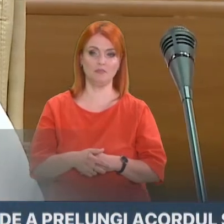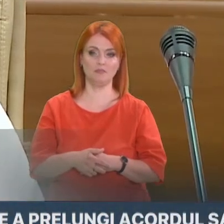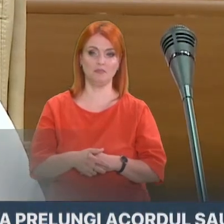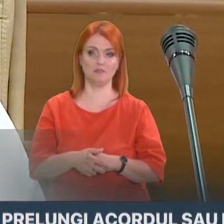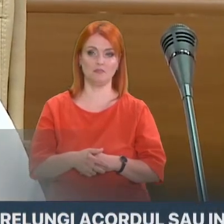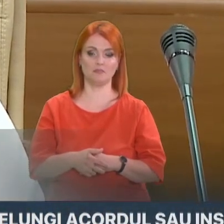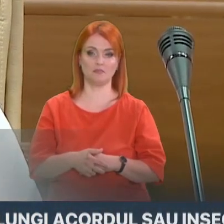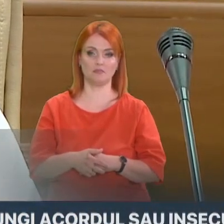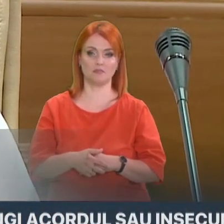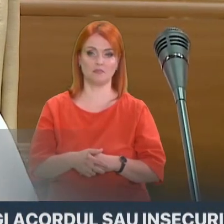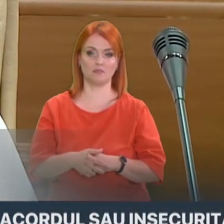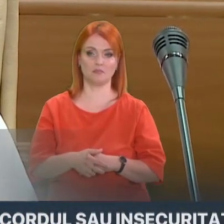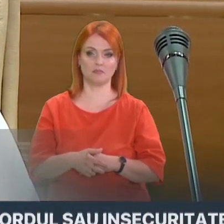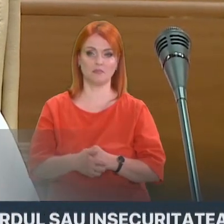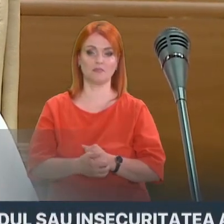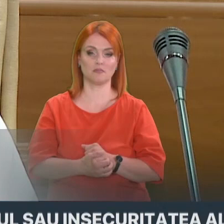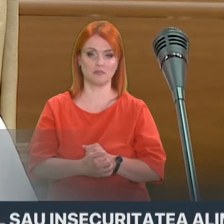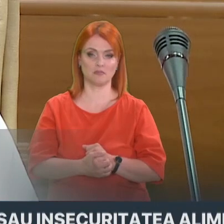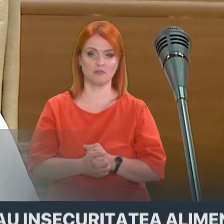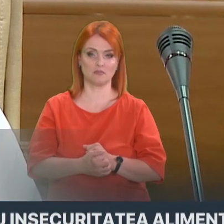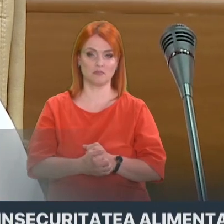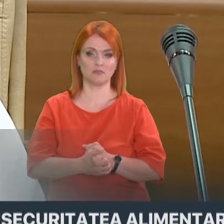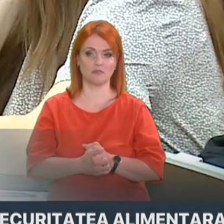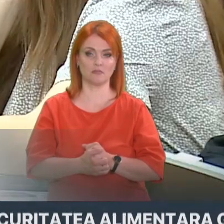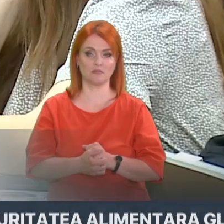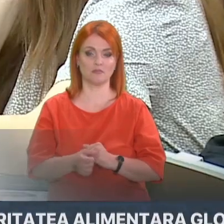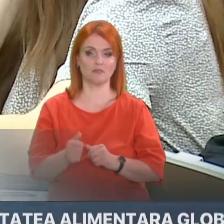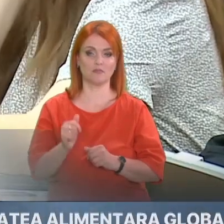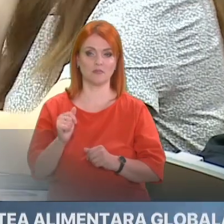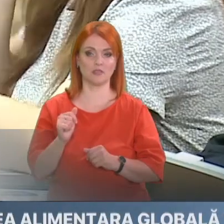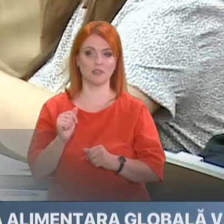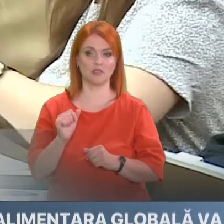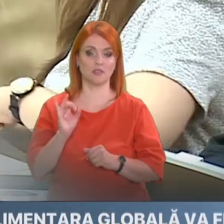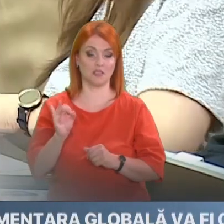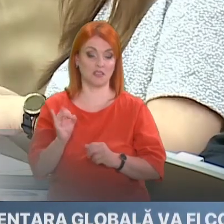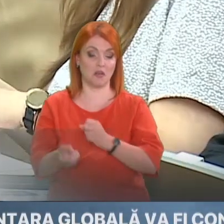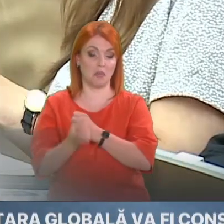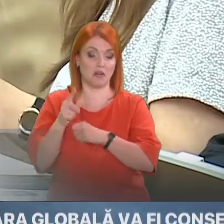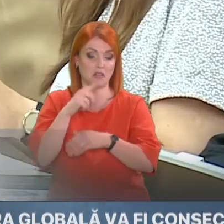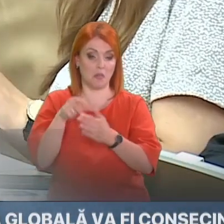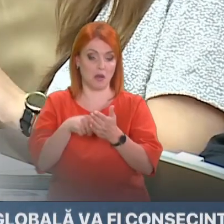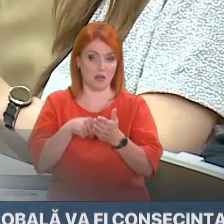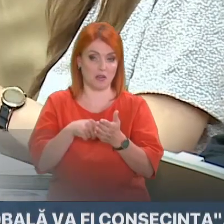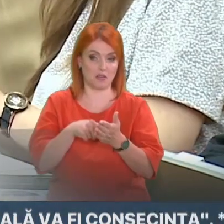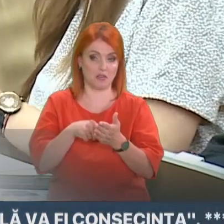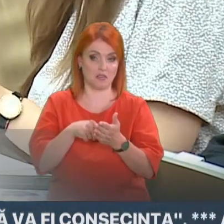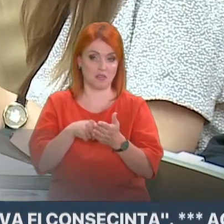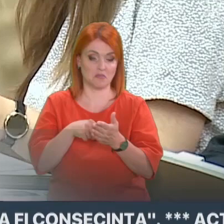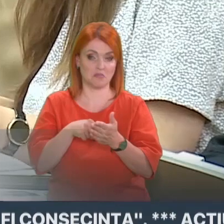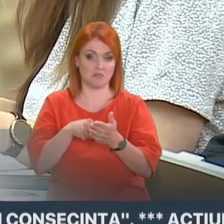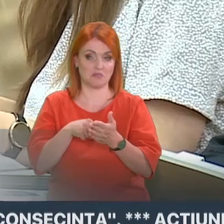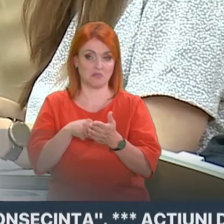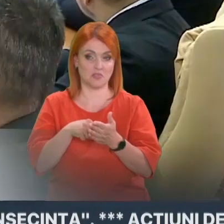despre activitatea lor în postul de ministru. Și apare întrebare dacă e așa de bine s-a